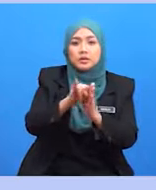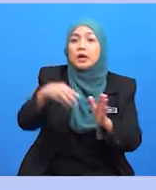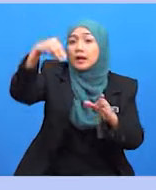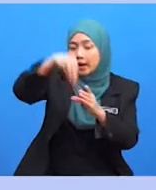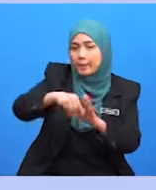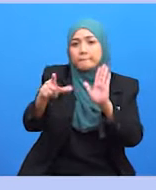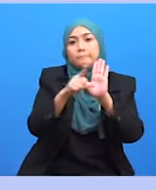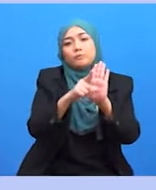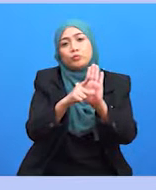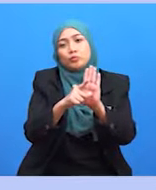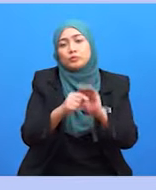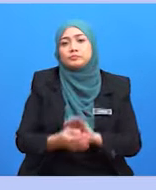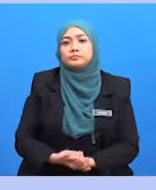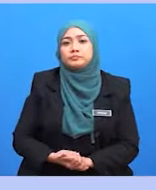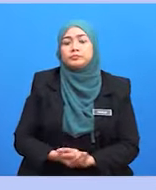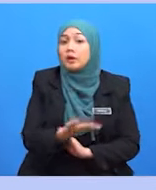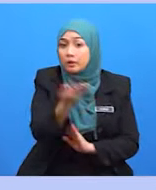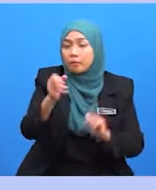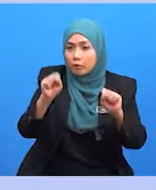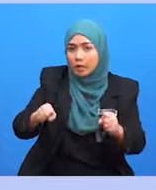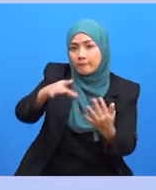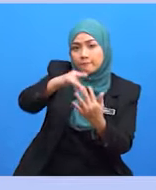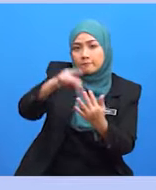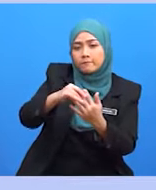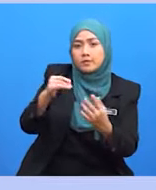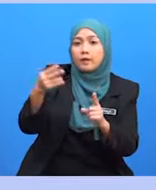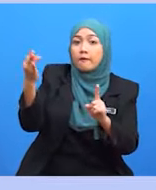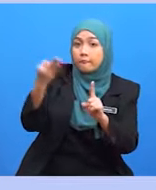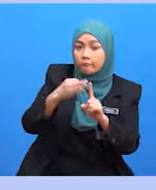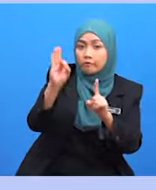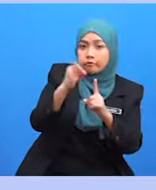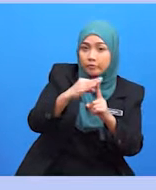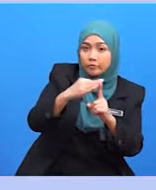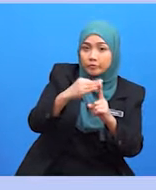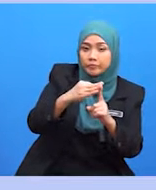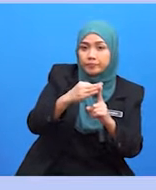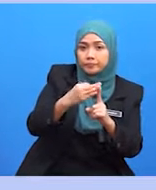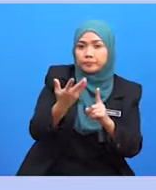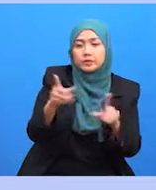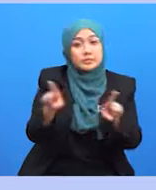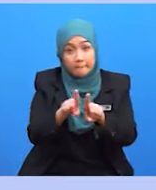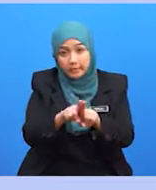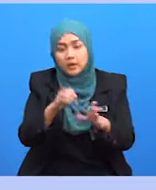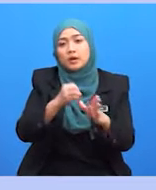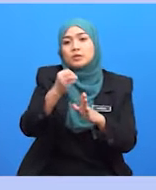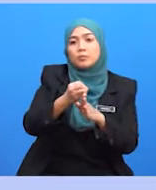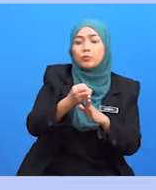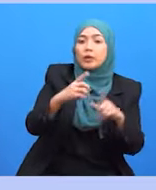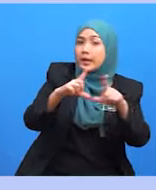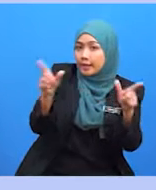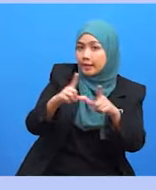mengenai perniagaan anda. Anda boleh memilih font yang sama seperti serif, iaitu kaki pada setiap huruf,